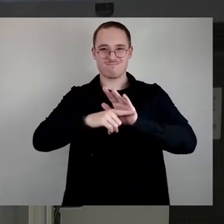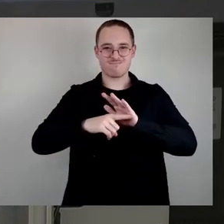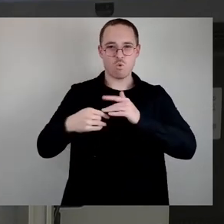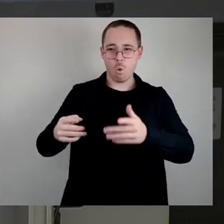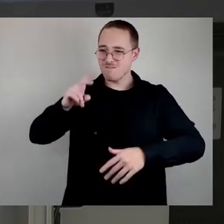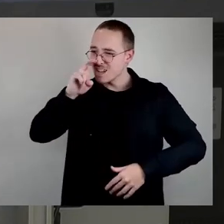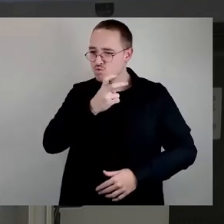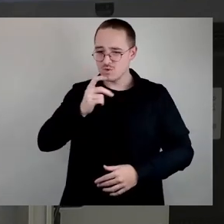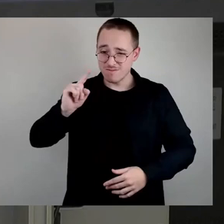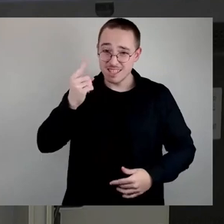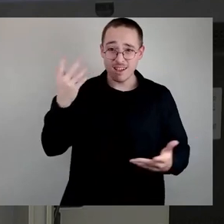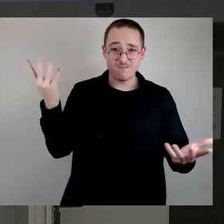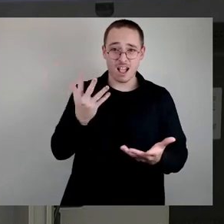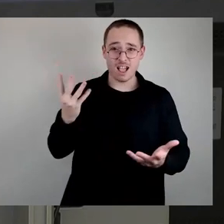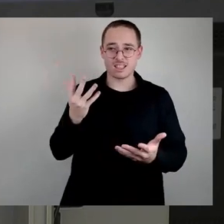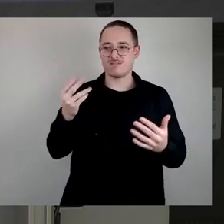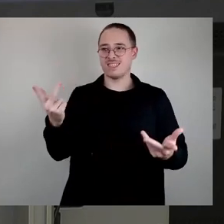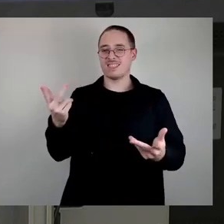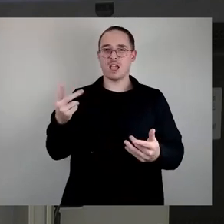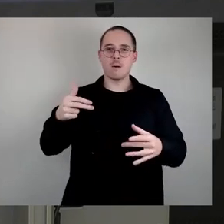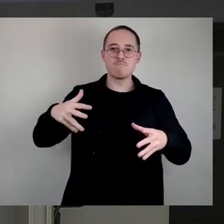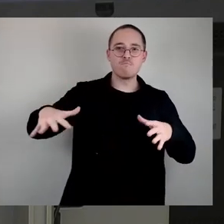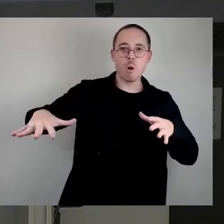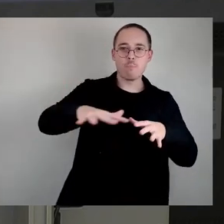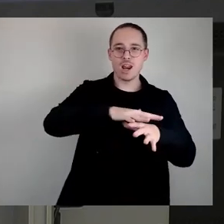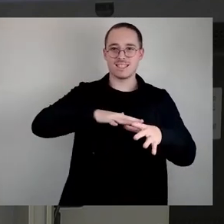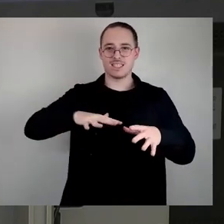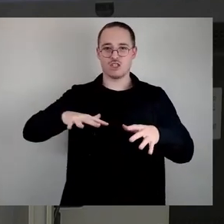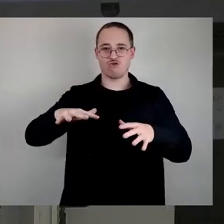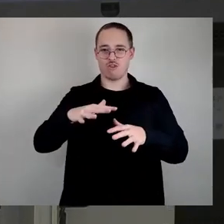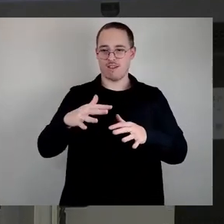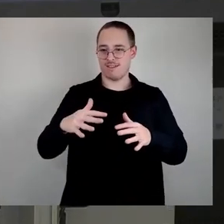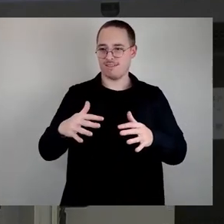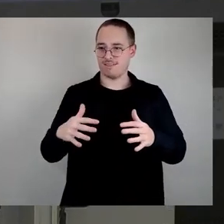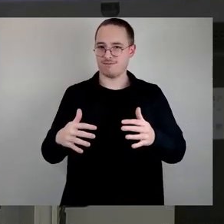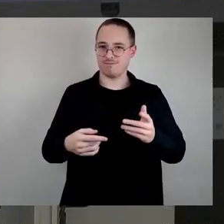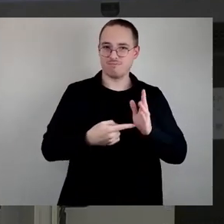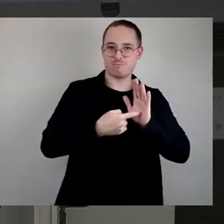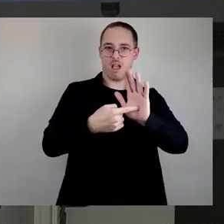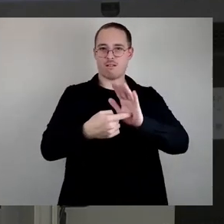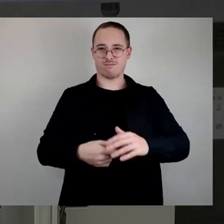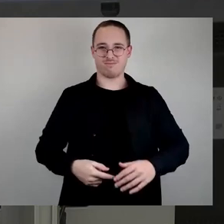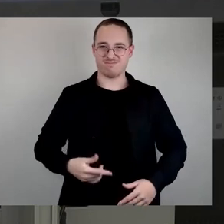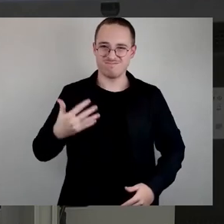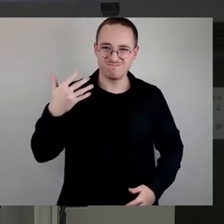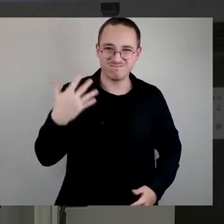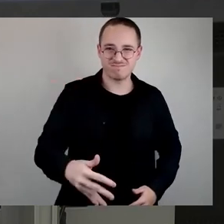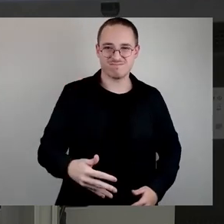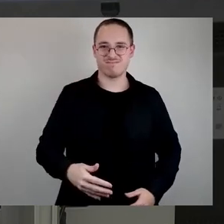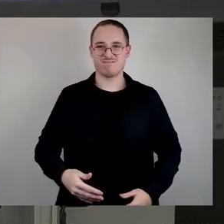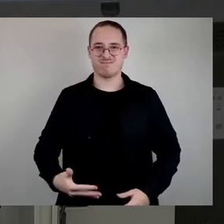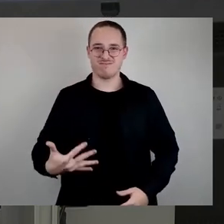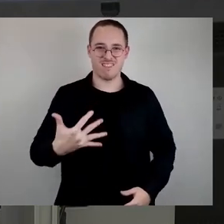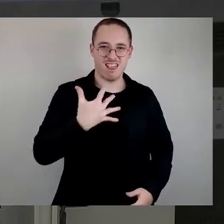Populäre, nein, populistische Positionen hier im Stadtrat bar jeder Bereitschaft, sich